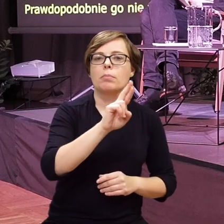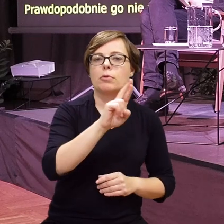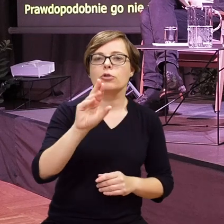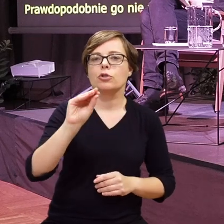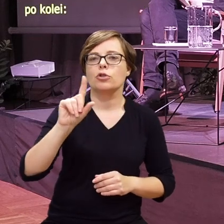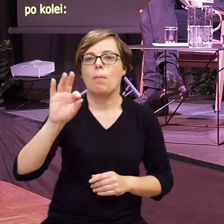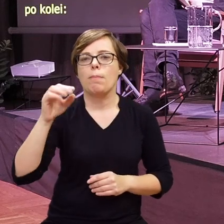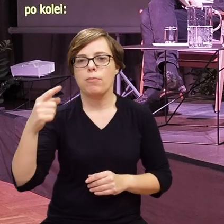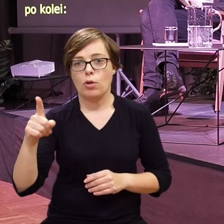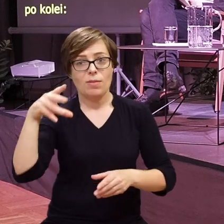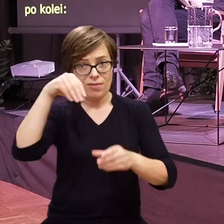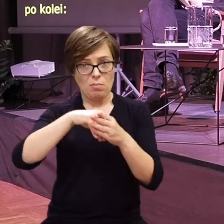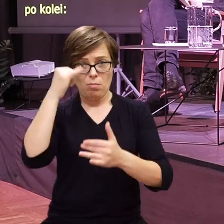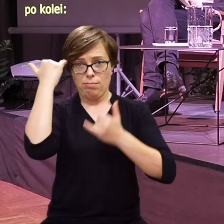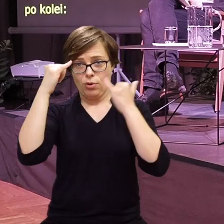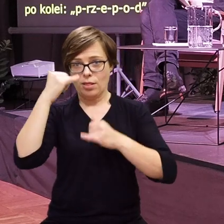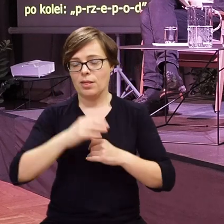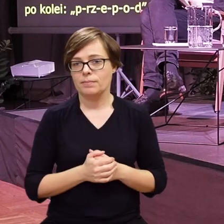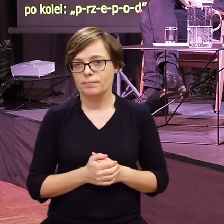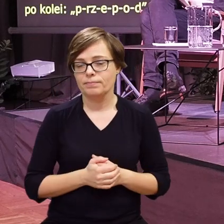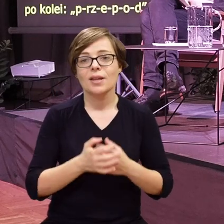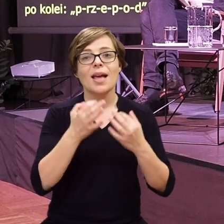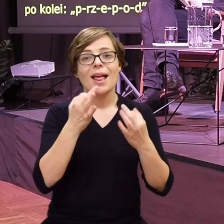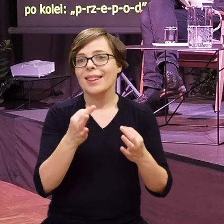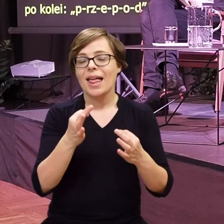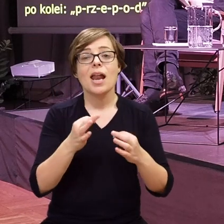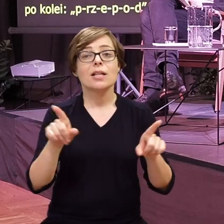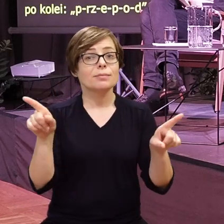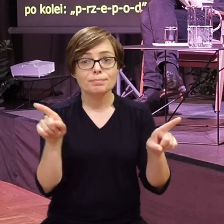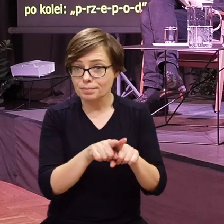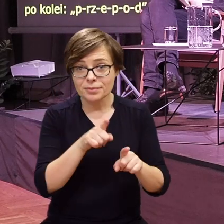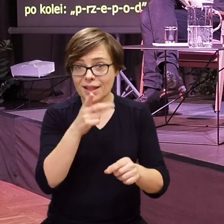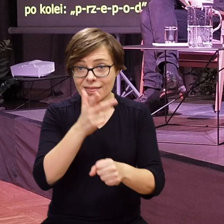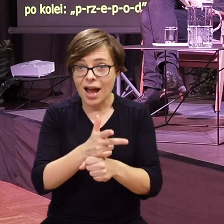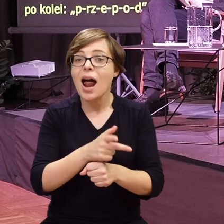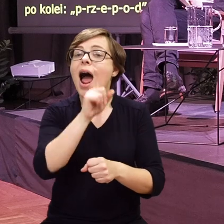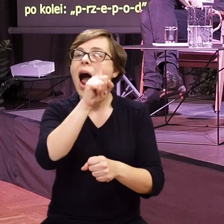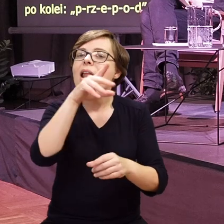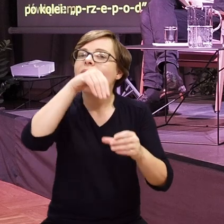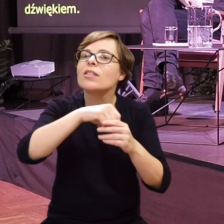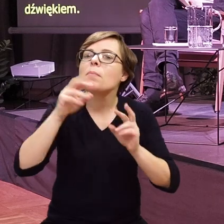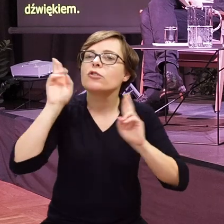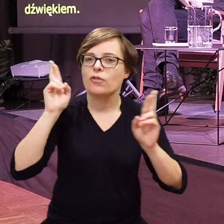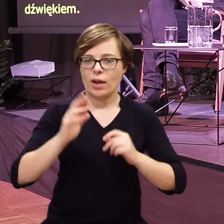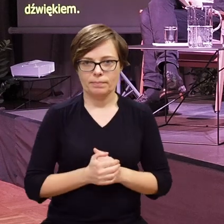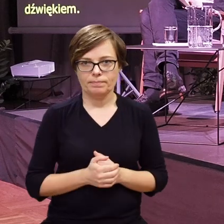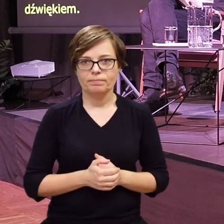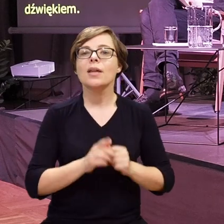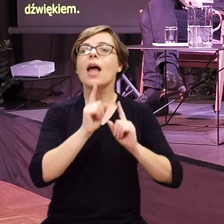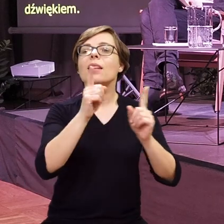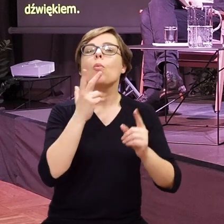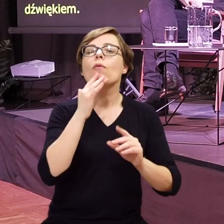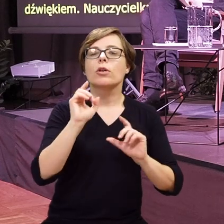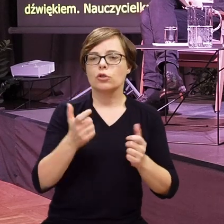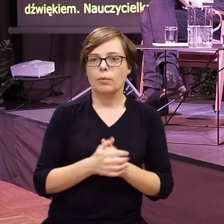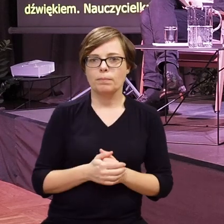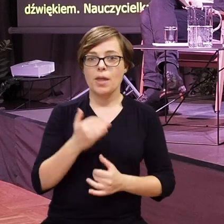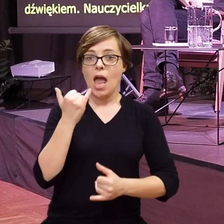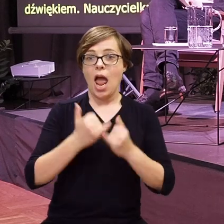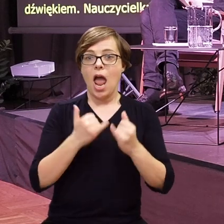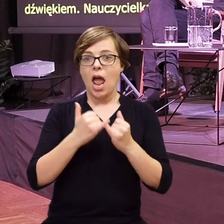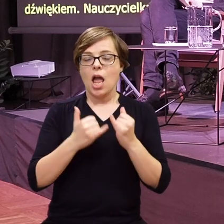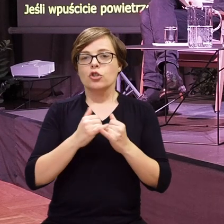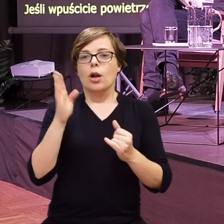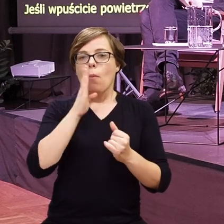Przepot robi błędy. Teraz to samo nagranie z dźwiękiem. Nauczycielka. W górę jeśli wpuścicie